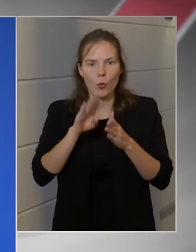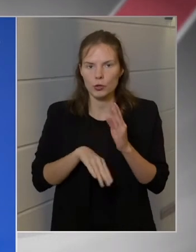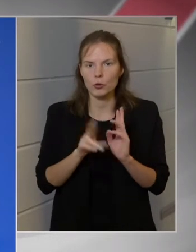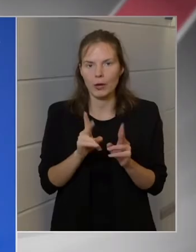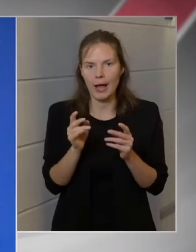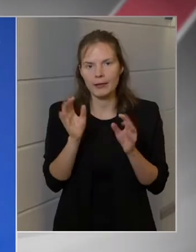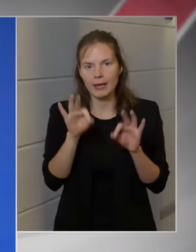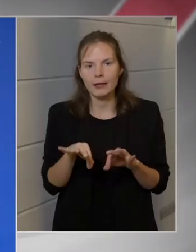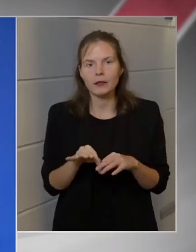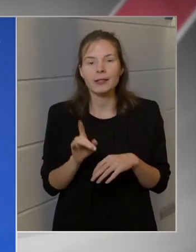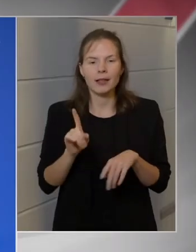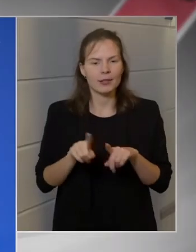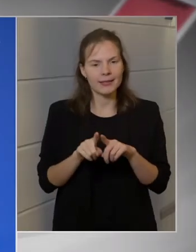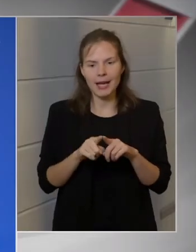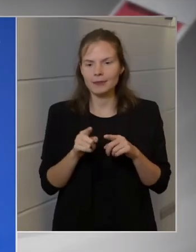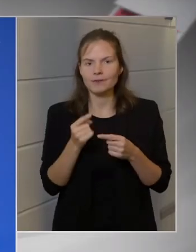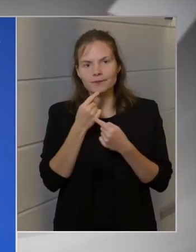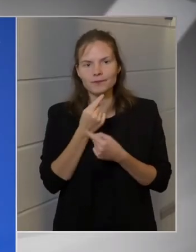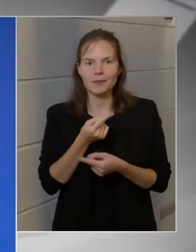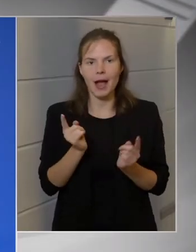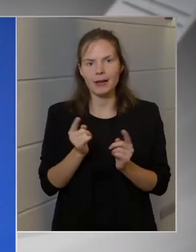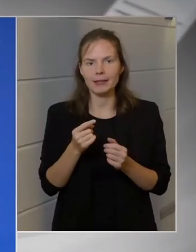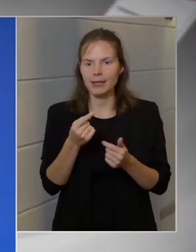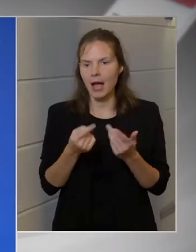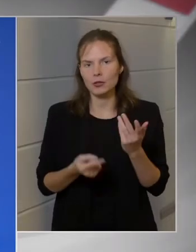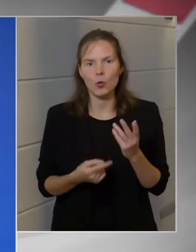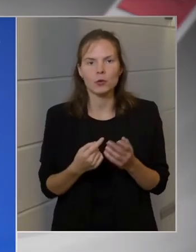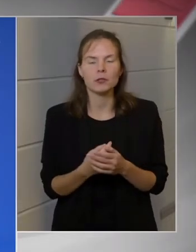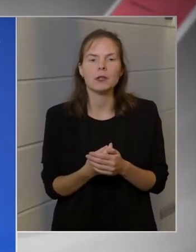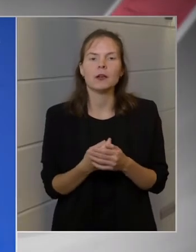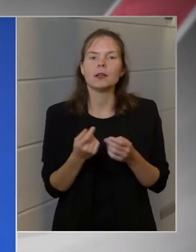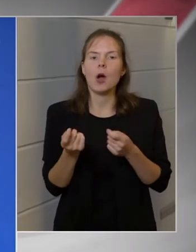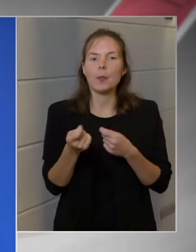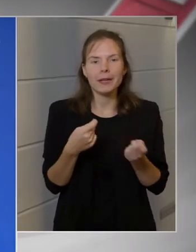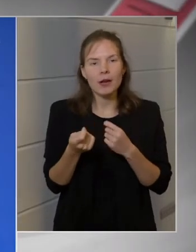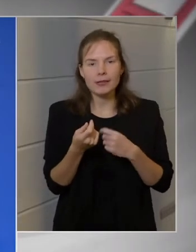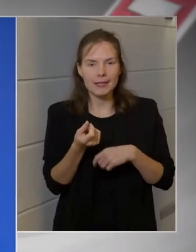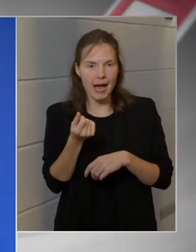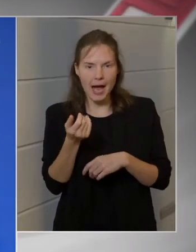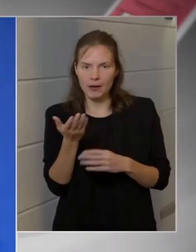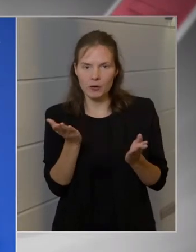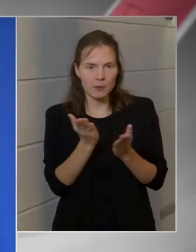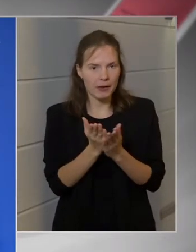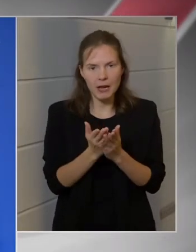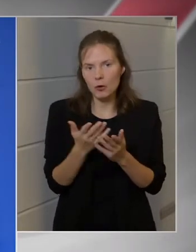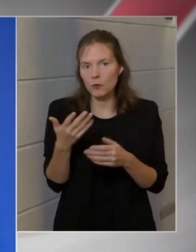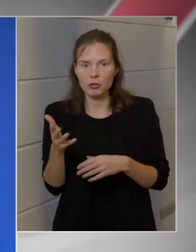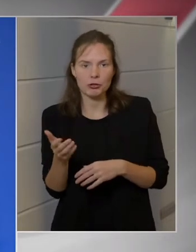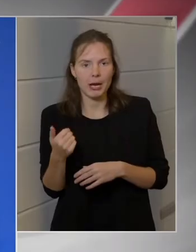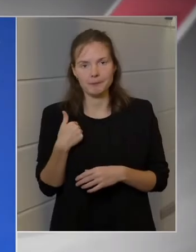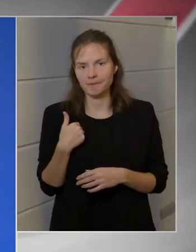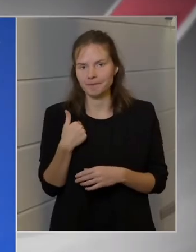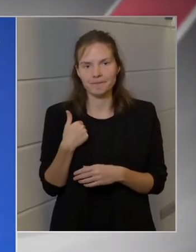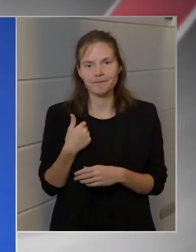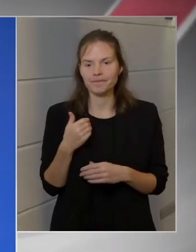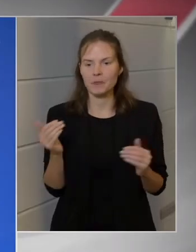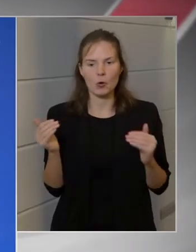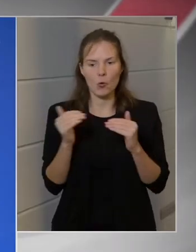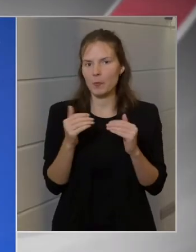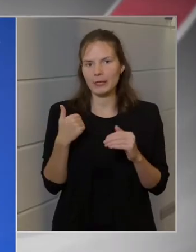de hogy ezek az állítások a piaci áraknak megfelelőke vagy sem, ez az én